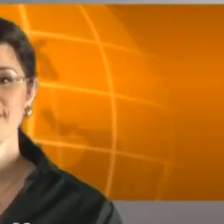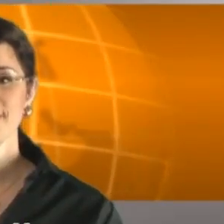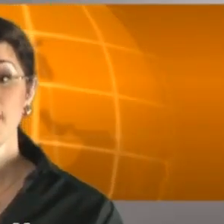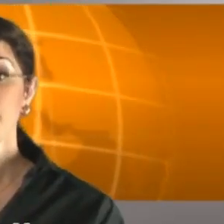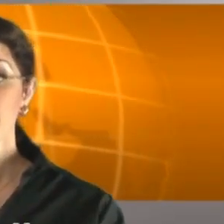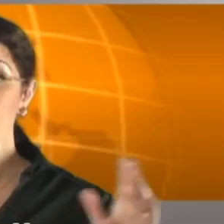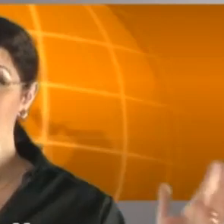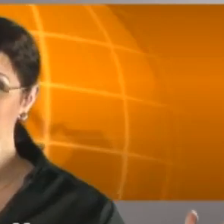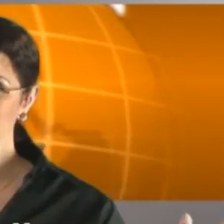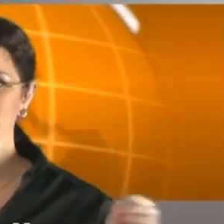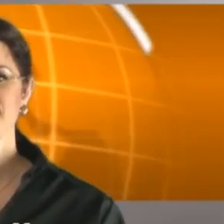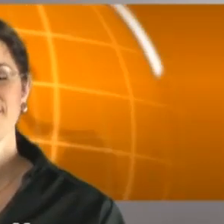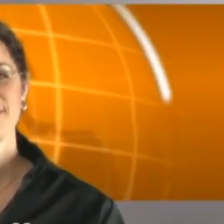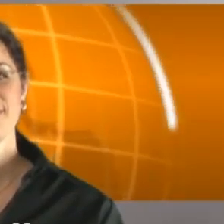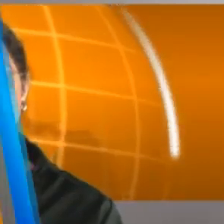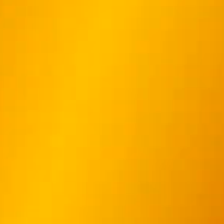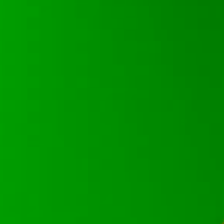mall